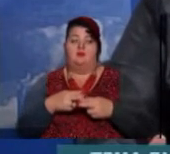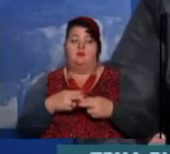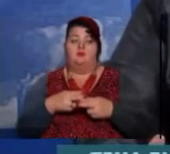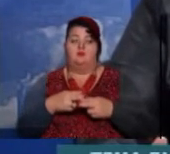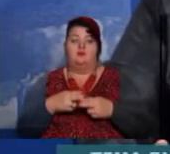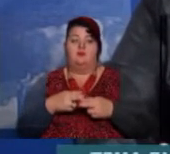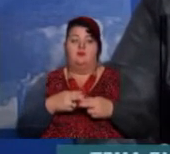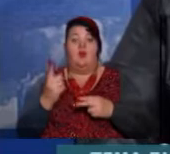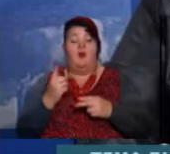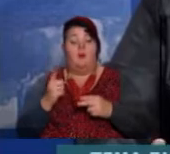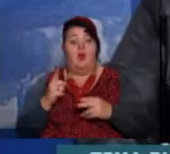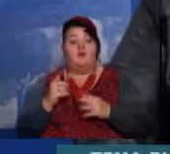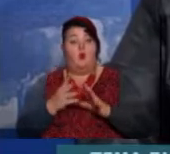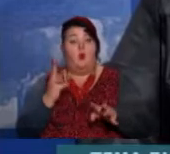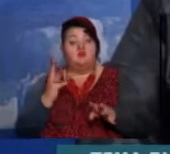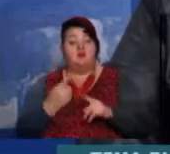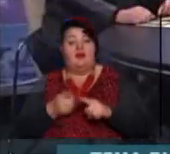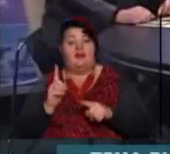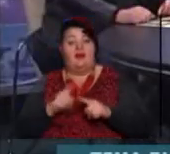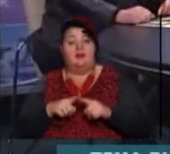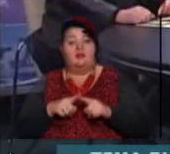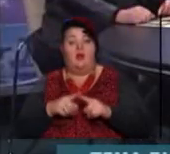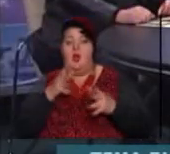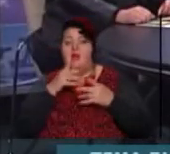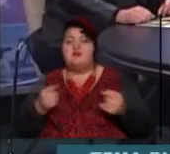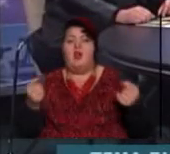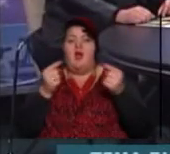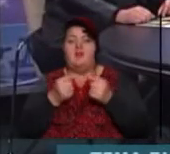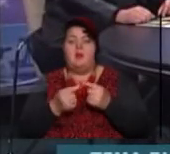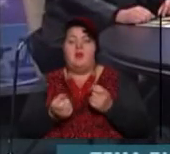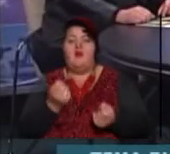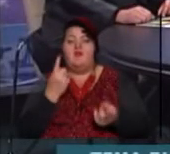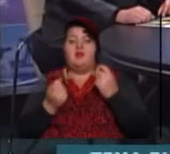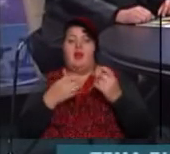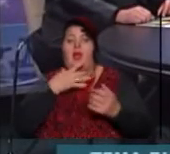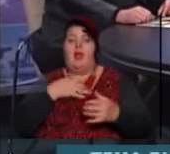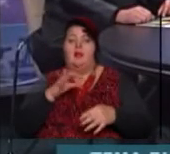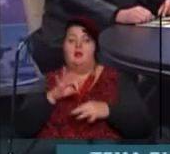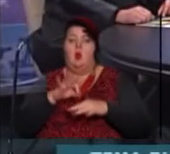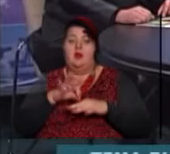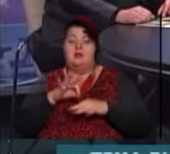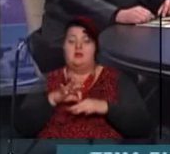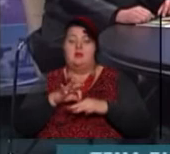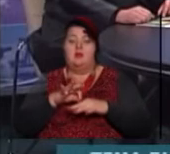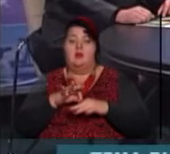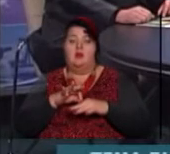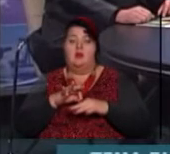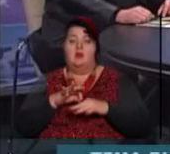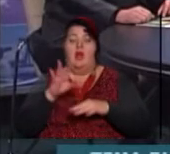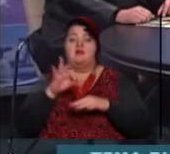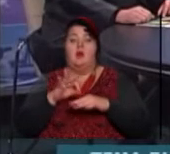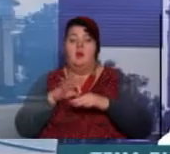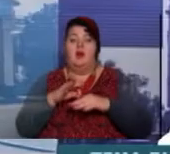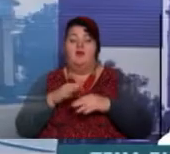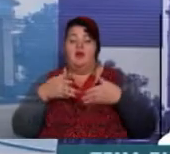В першу чергу – це своєвременне виявлення ендокринних заболівань, заболівання репродуктивной